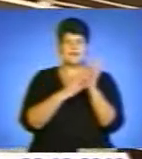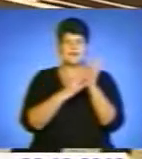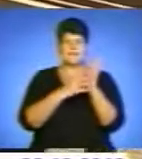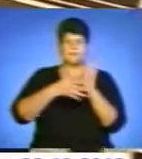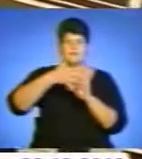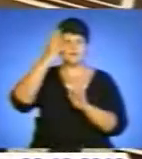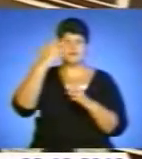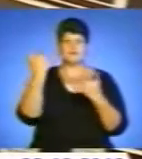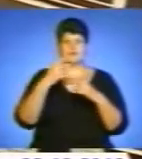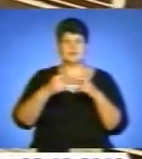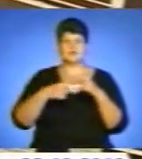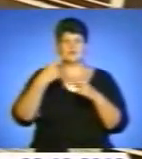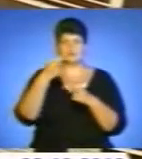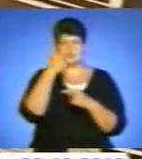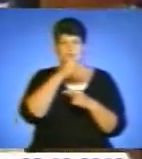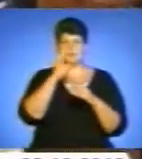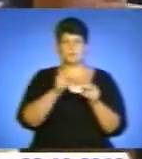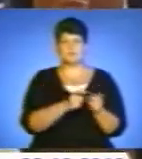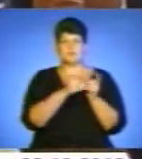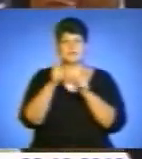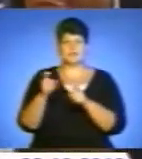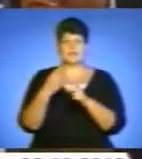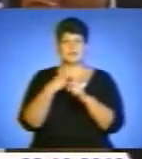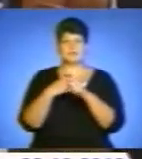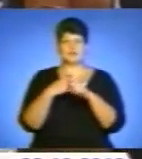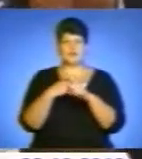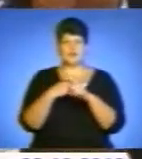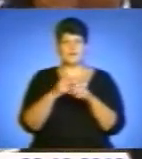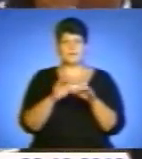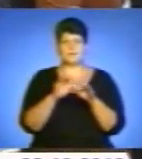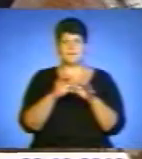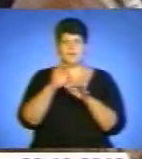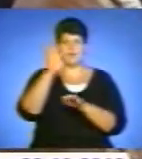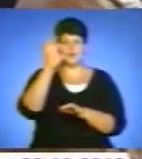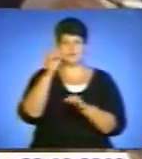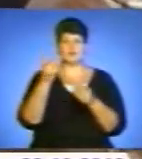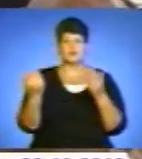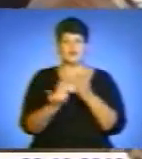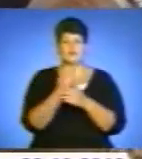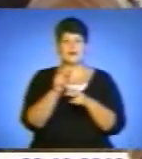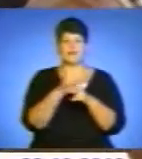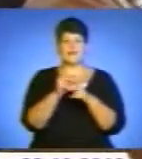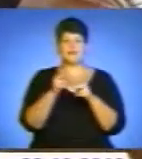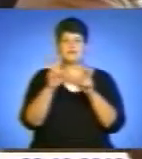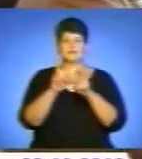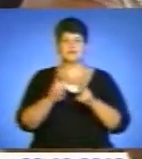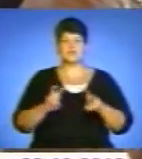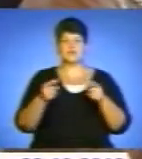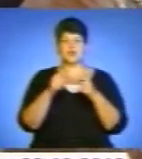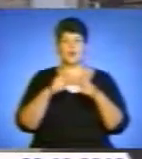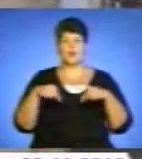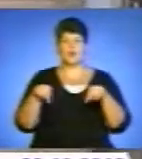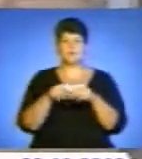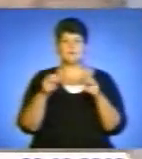пересаджуватимуть кістковий мозок. За словами прем'єр-міністра, першу чергу будівництва нового лікувально-діагностичного комплексу Національної дитячої